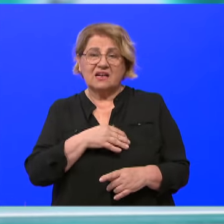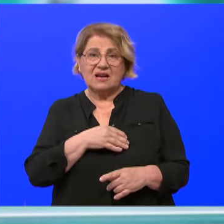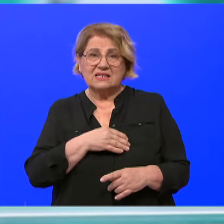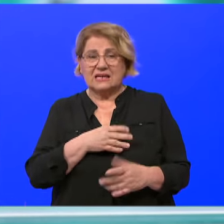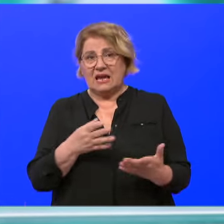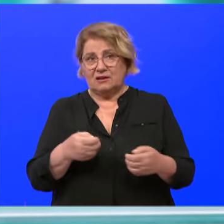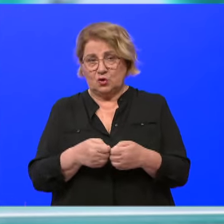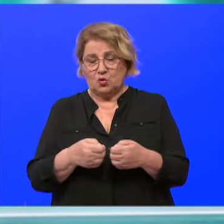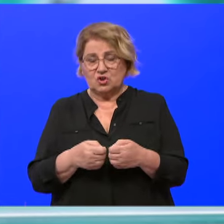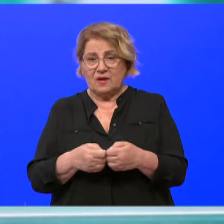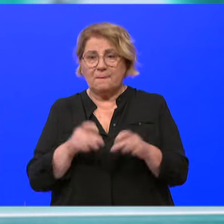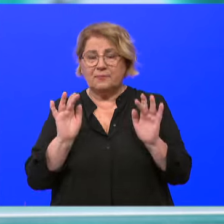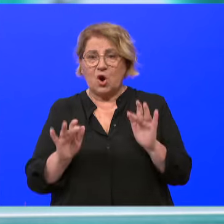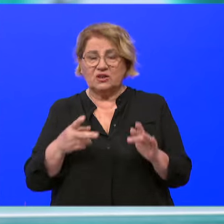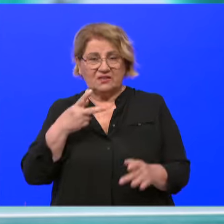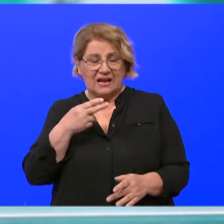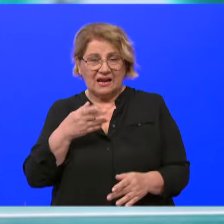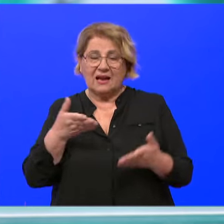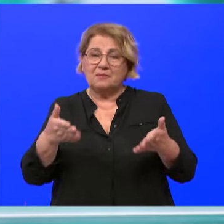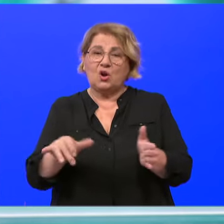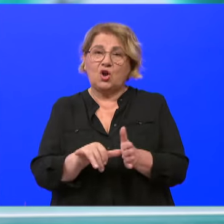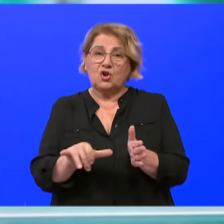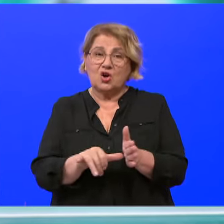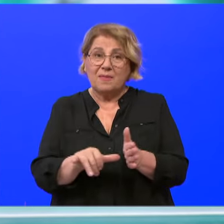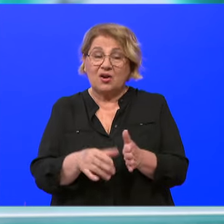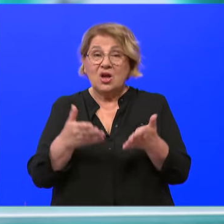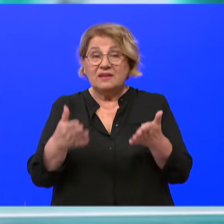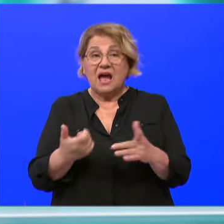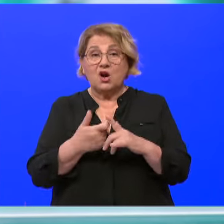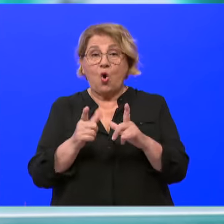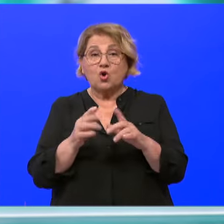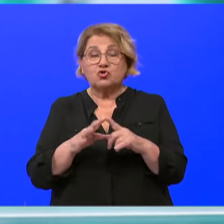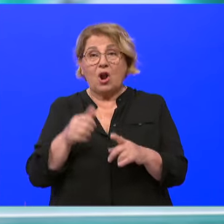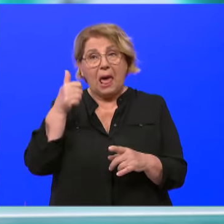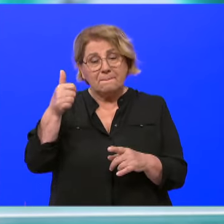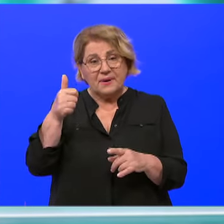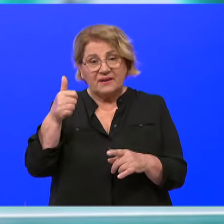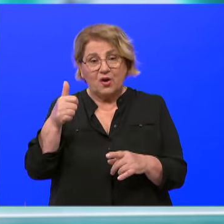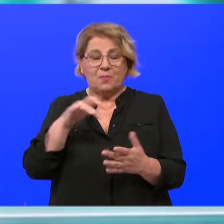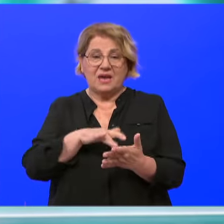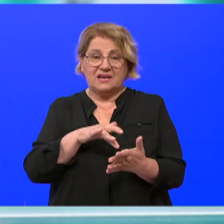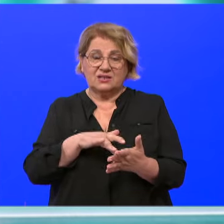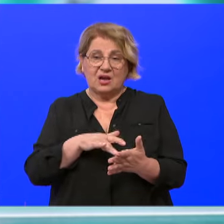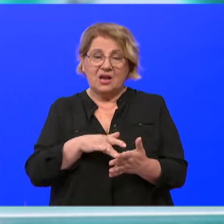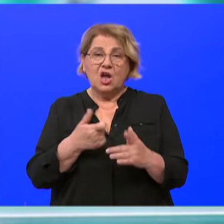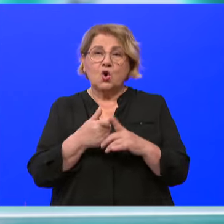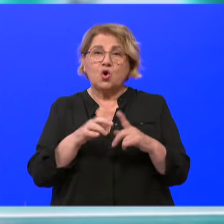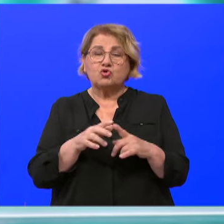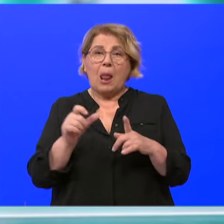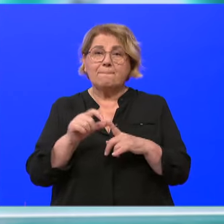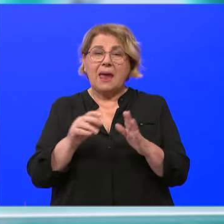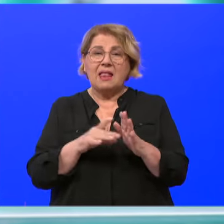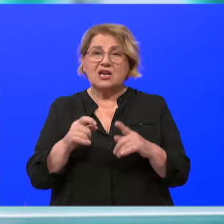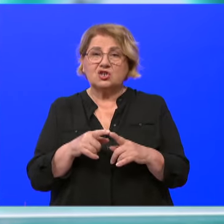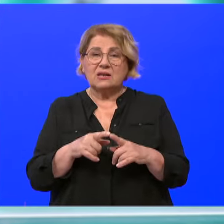I bilo je normalno da se u Korčuli osnoje ta Liga. I počela je kao Liga Korčula-Pelješac. I nakon dvije,